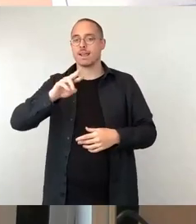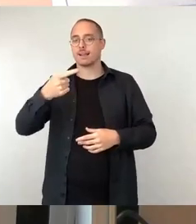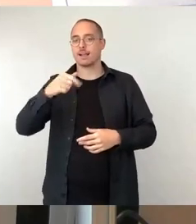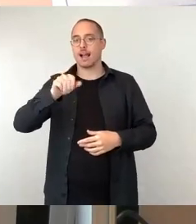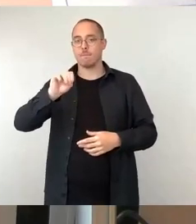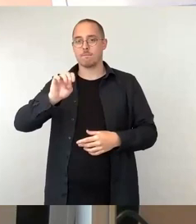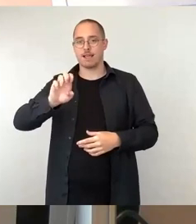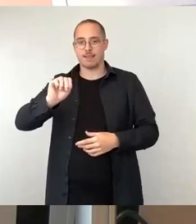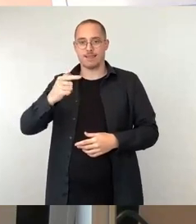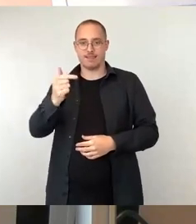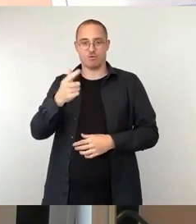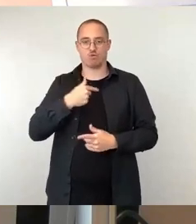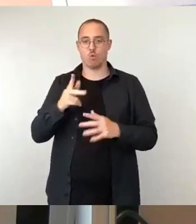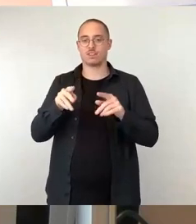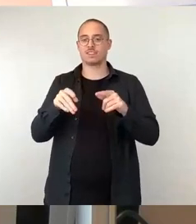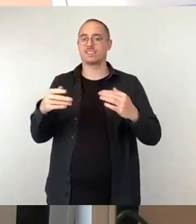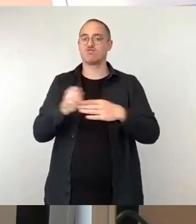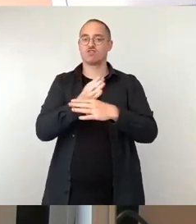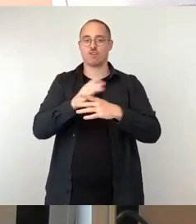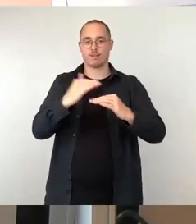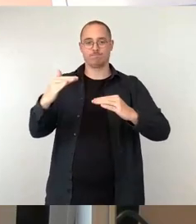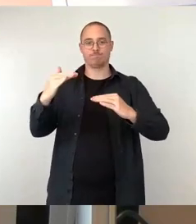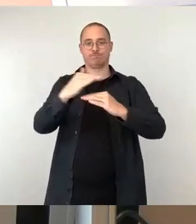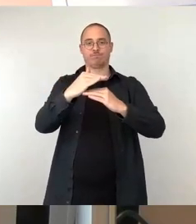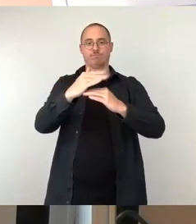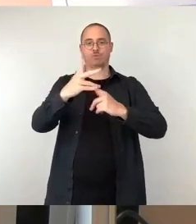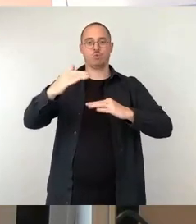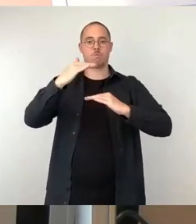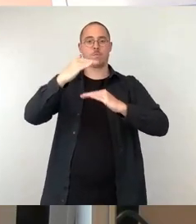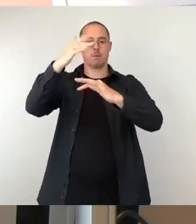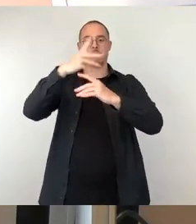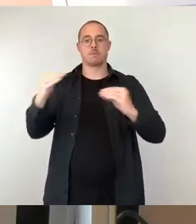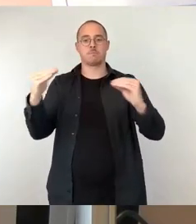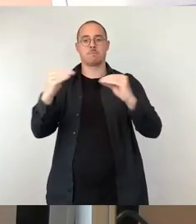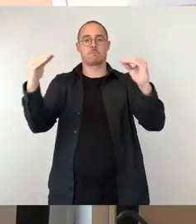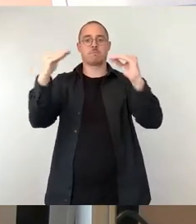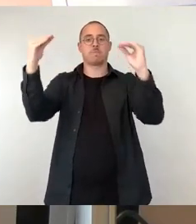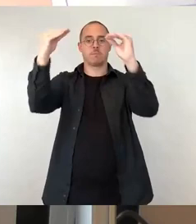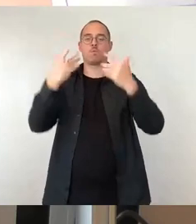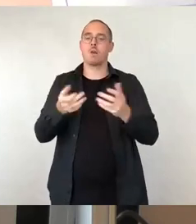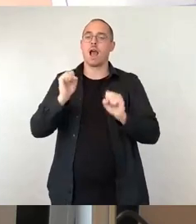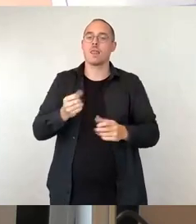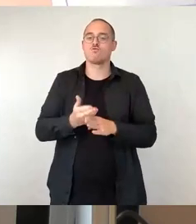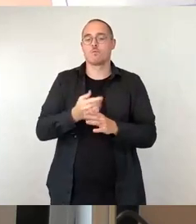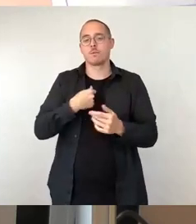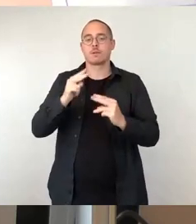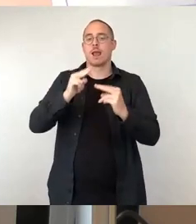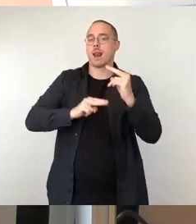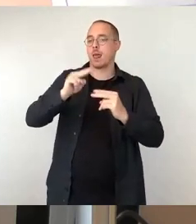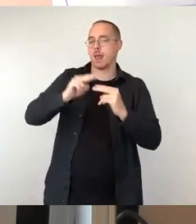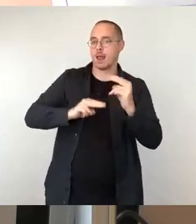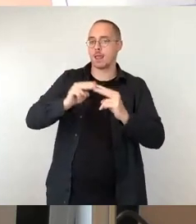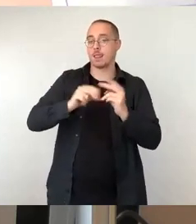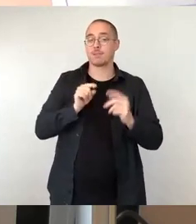gegenseitig wahrzunehmen, müssen sich aber auch sehr anstrengen. Und mit der Zeit schafft es eine Biene, dann zwei oder drei, sich durch das Pergament